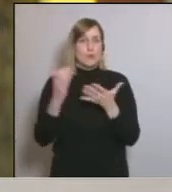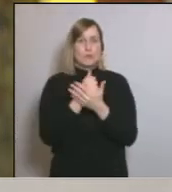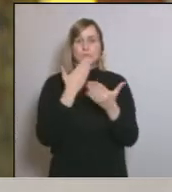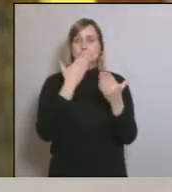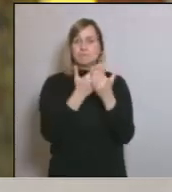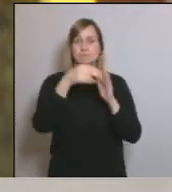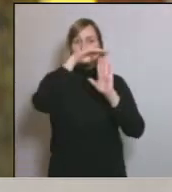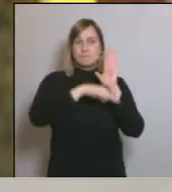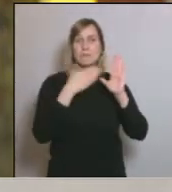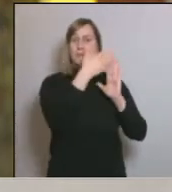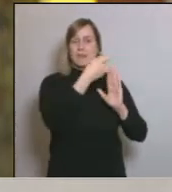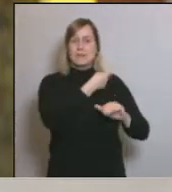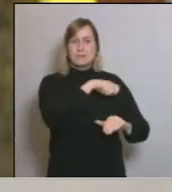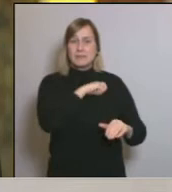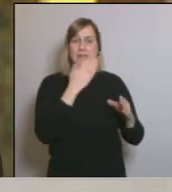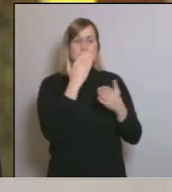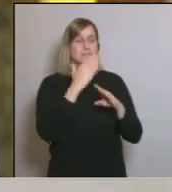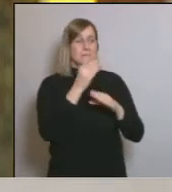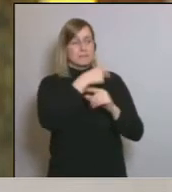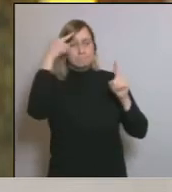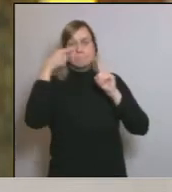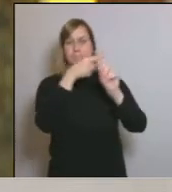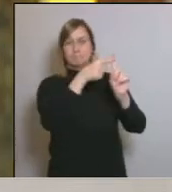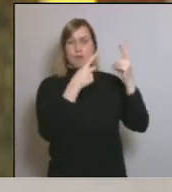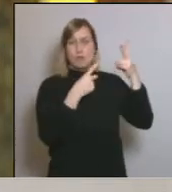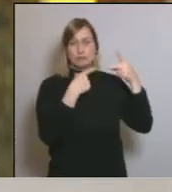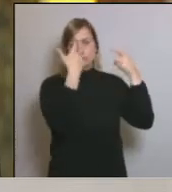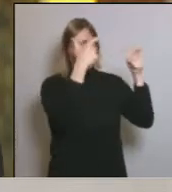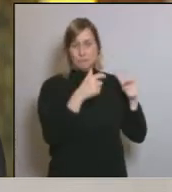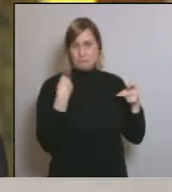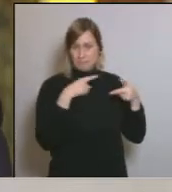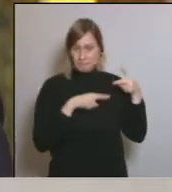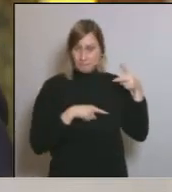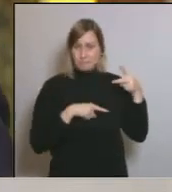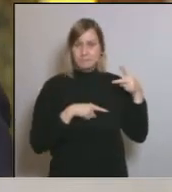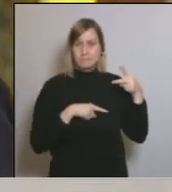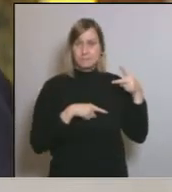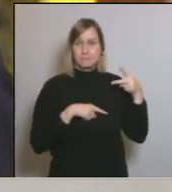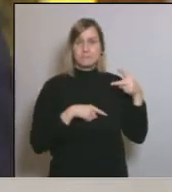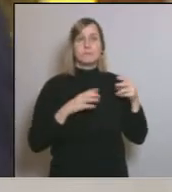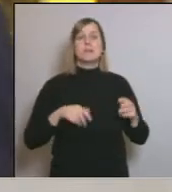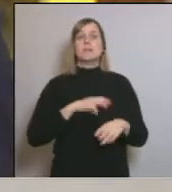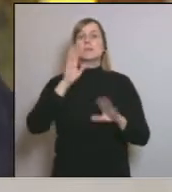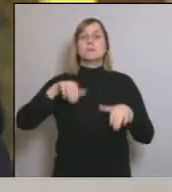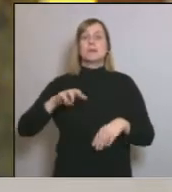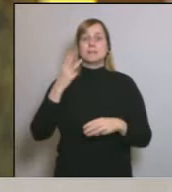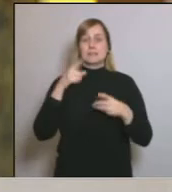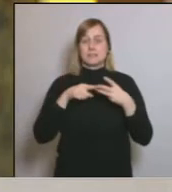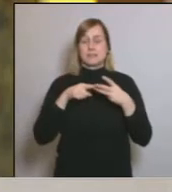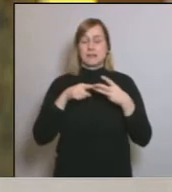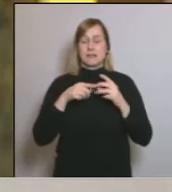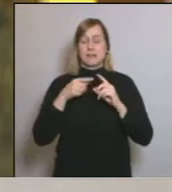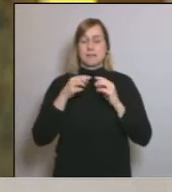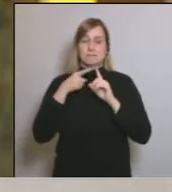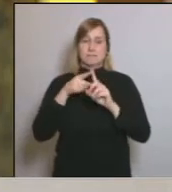govern espanyol han tingut sempre un especial focus en aquests dos col·lectius. I, perdó, la tercera mesura sobre mesures socials